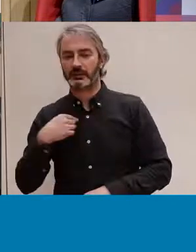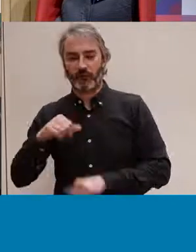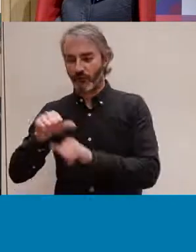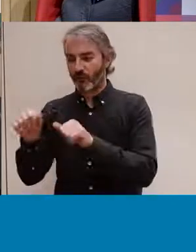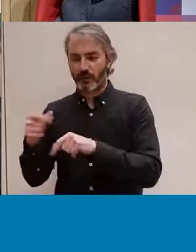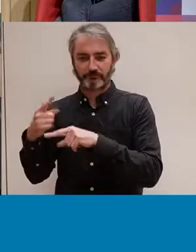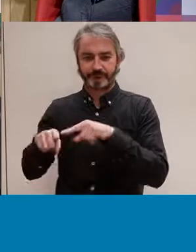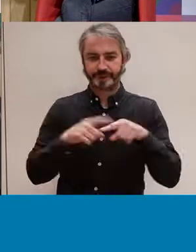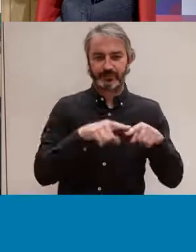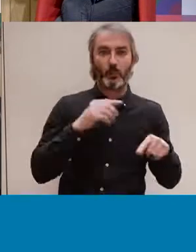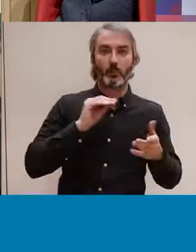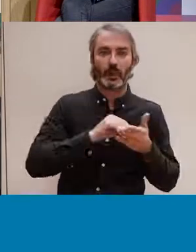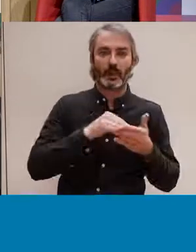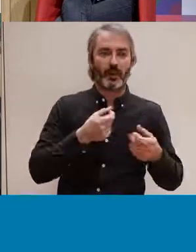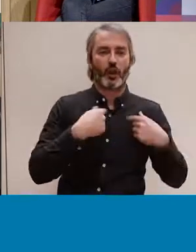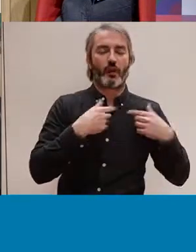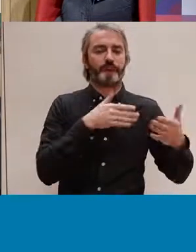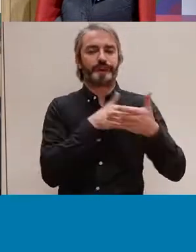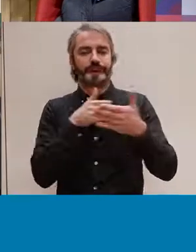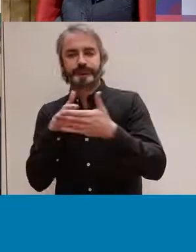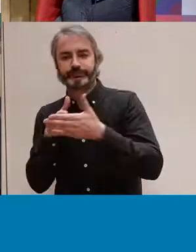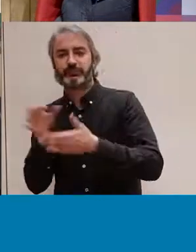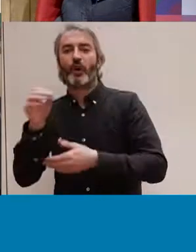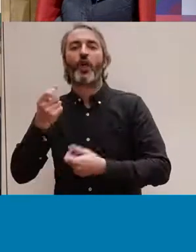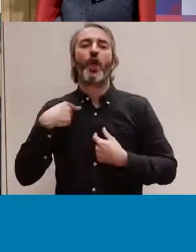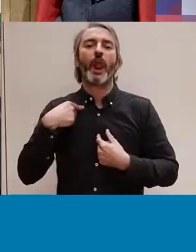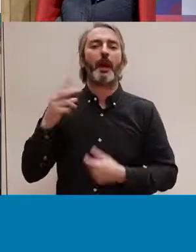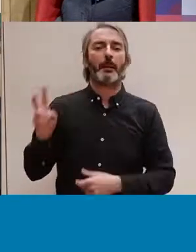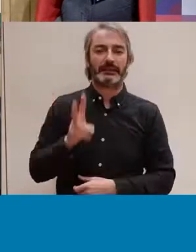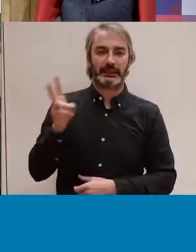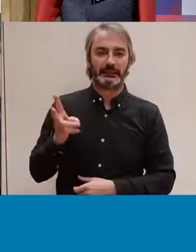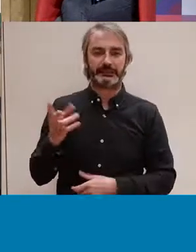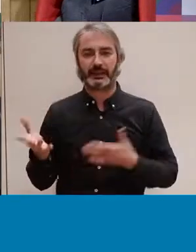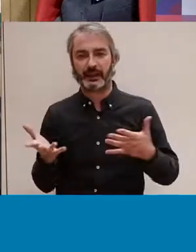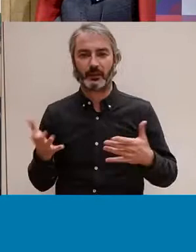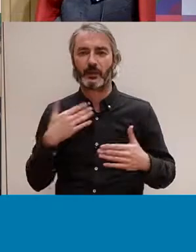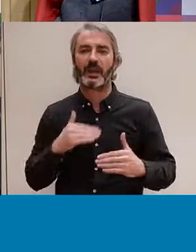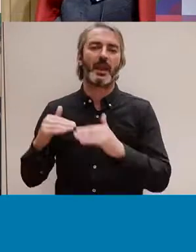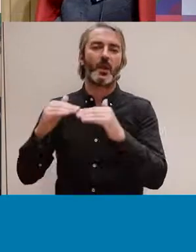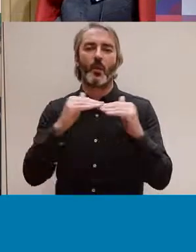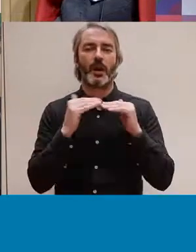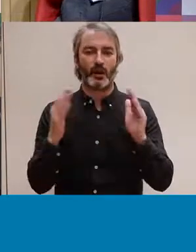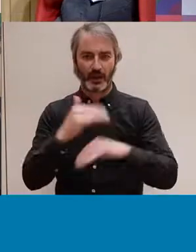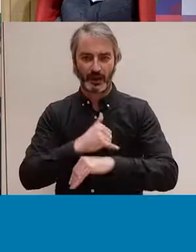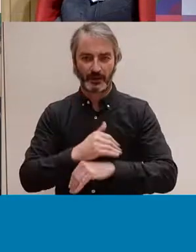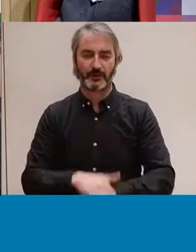suposaran a vegades obstacles o privilegis a l'hora de poder viure i gaudir de la sexualitat.